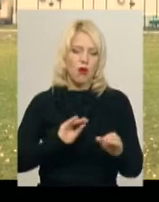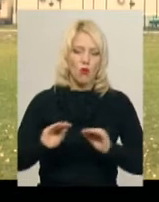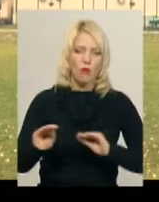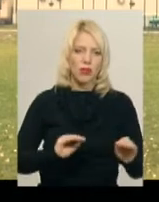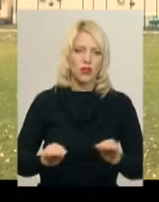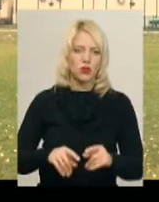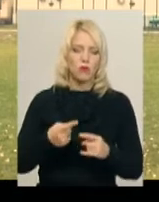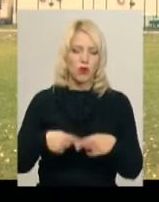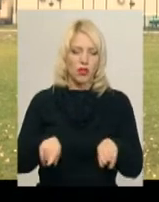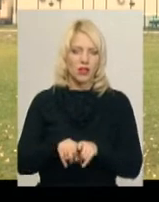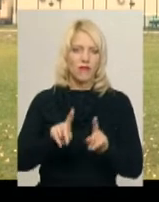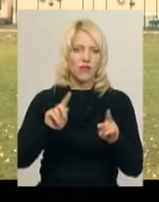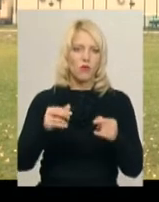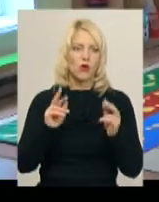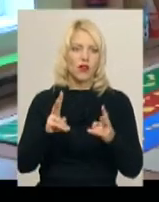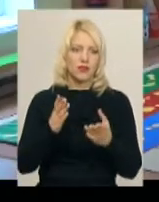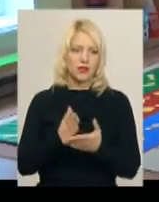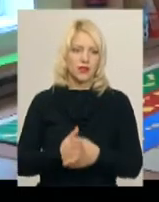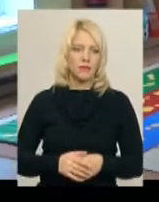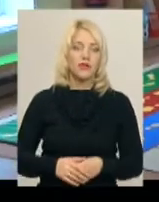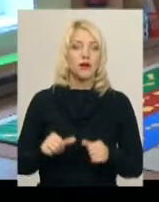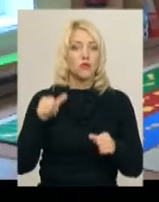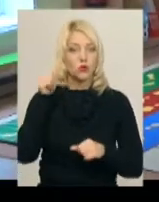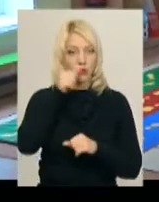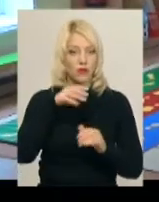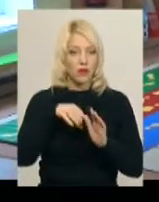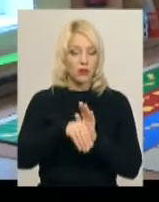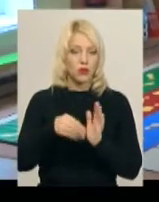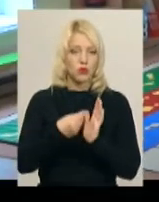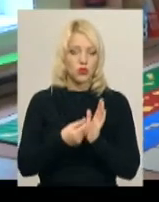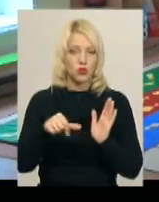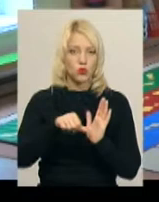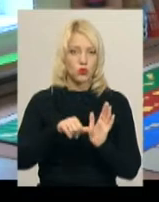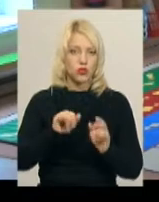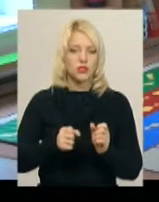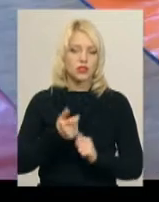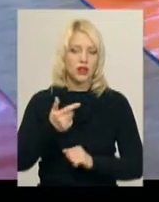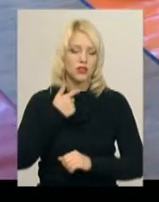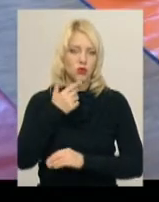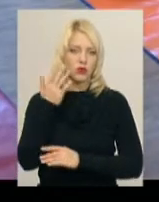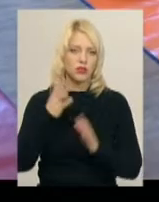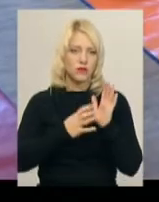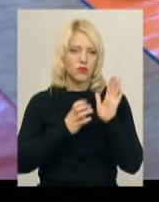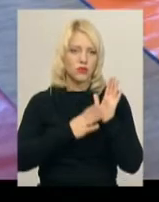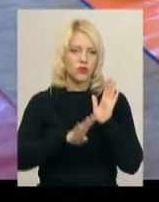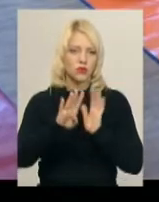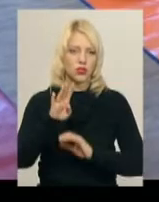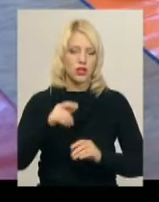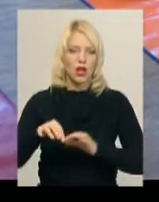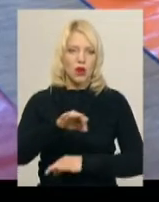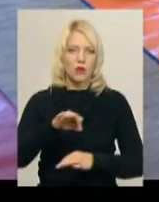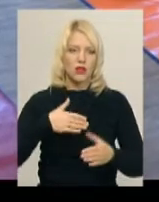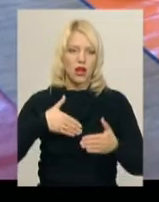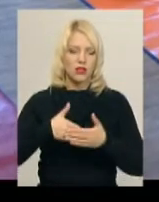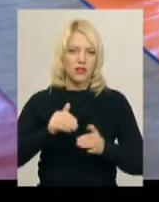вимогам, які є. У минулому році в рамках бюджету участі з кількістю голосів 994 проєкт